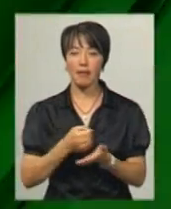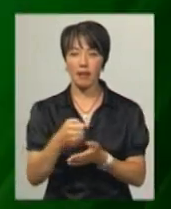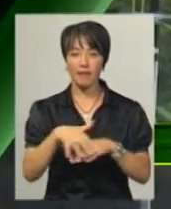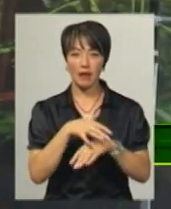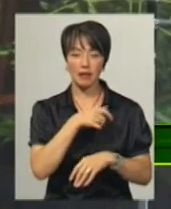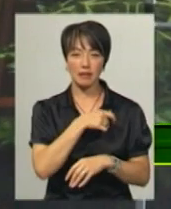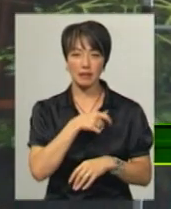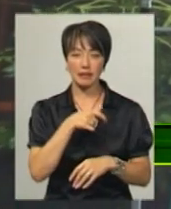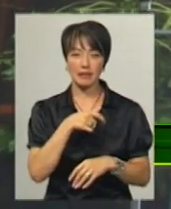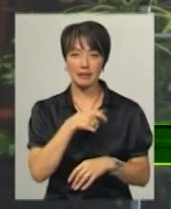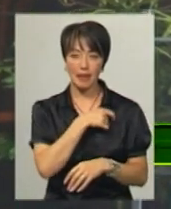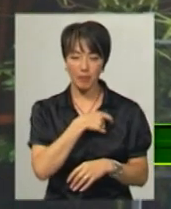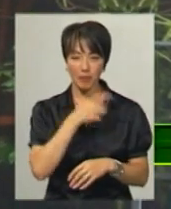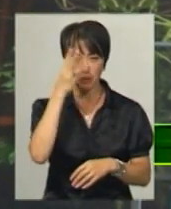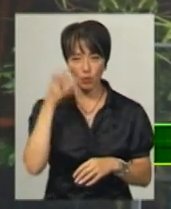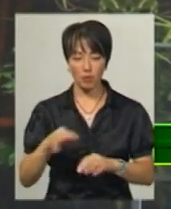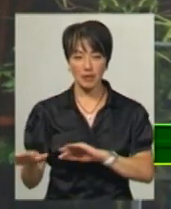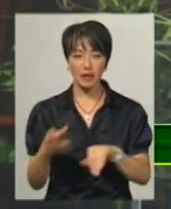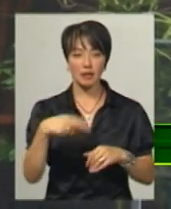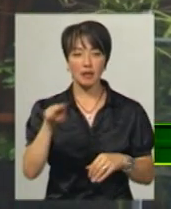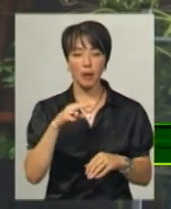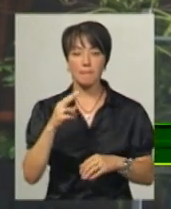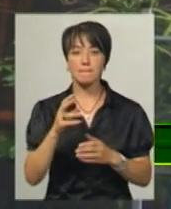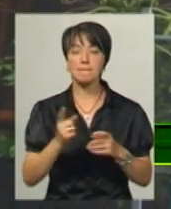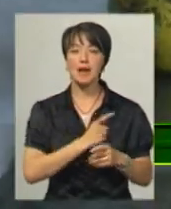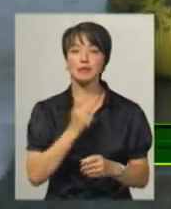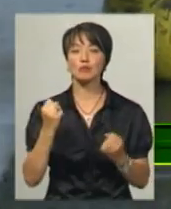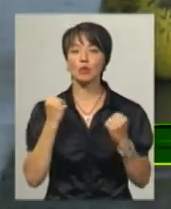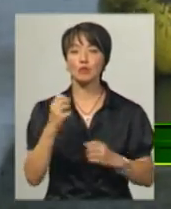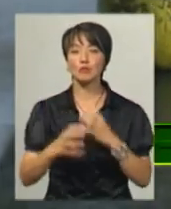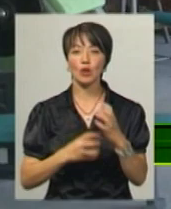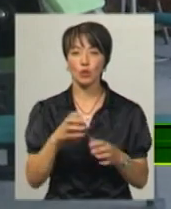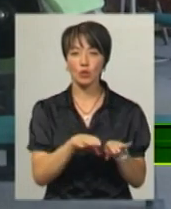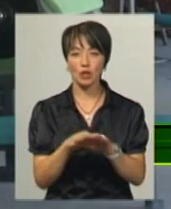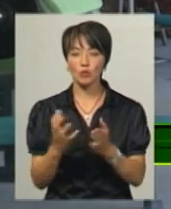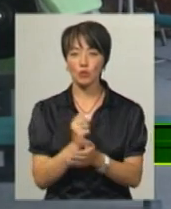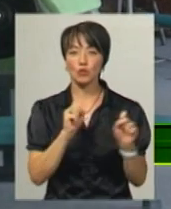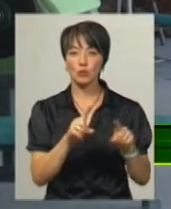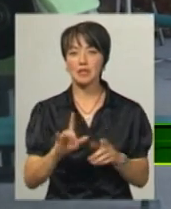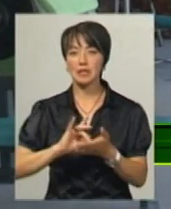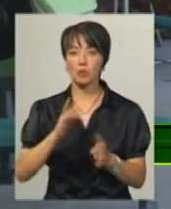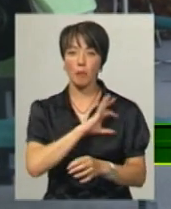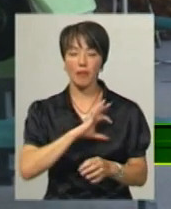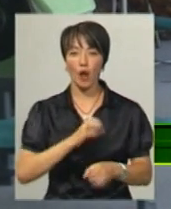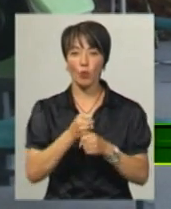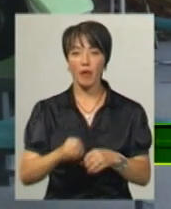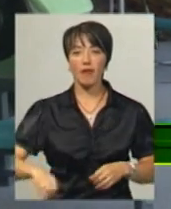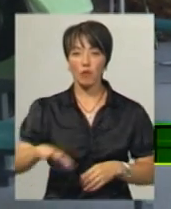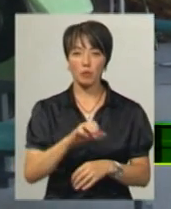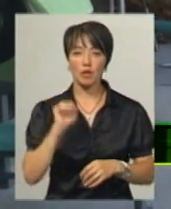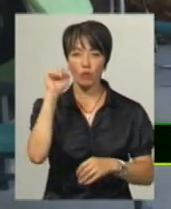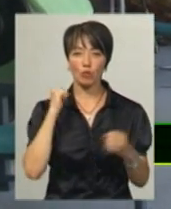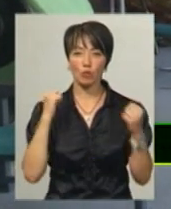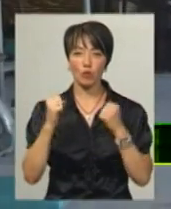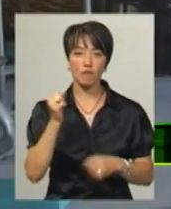області. Хмельницький динамівець, майстер спорту міжнародного класу Полміровківкинія, здобув золоту і срібну медалі на Кубку Європи з гирьового